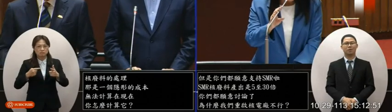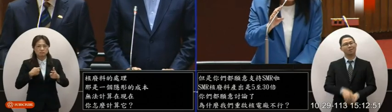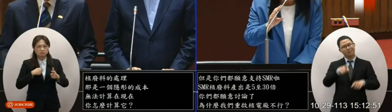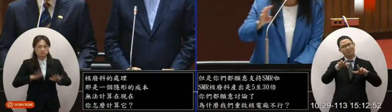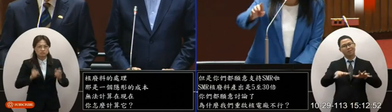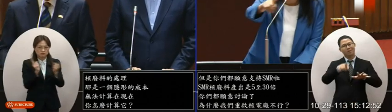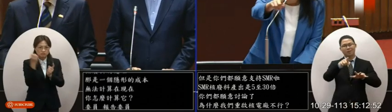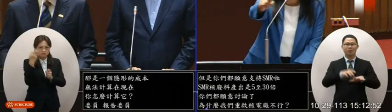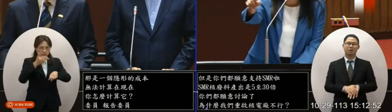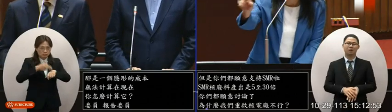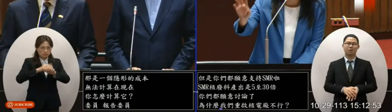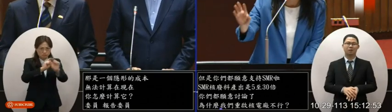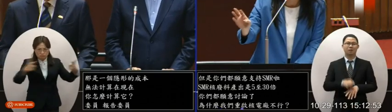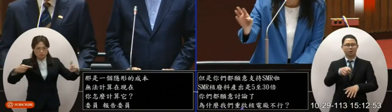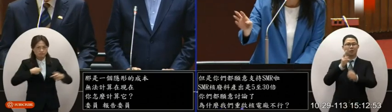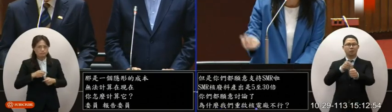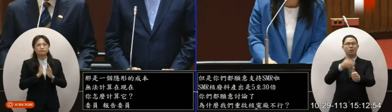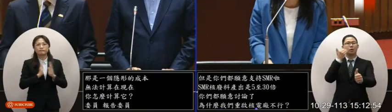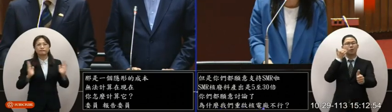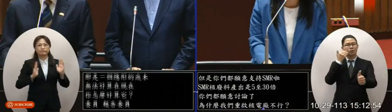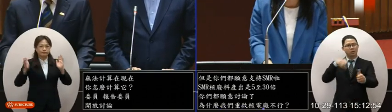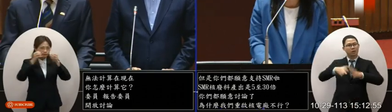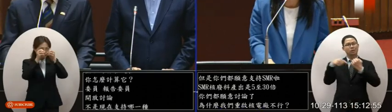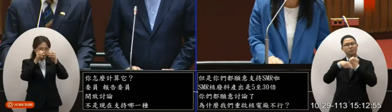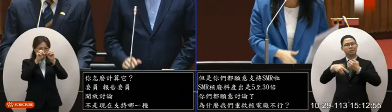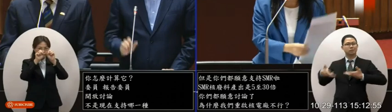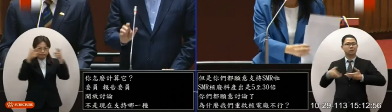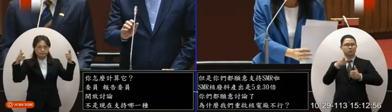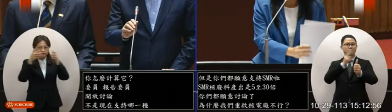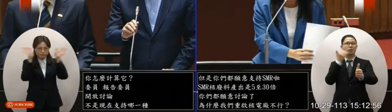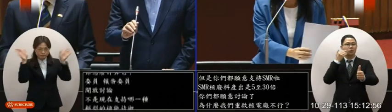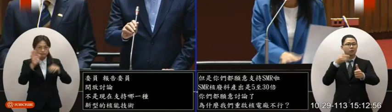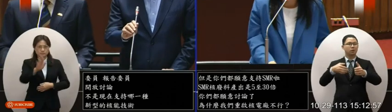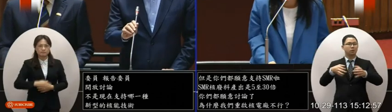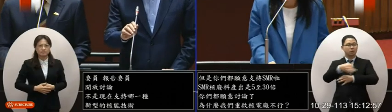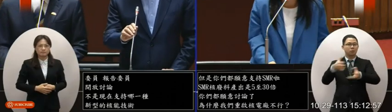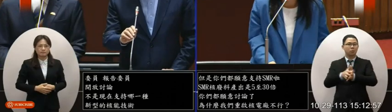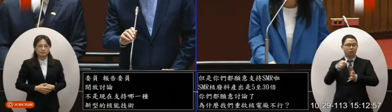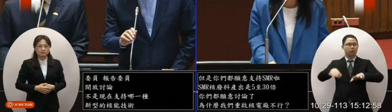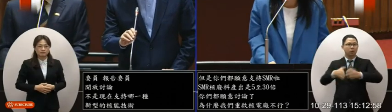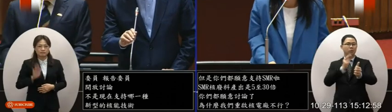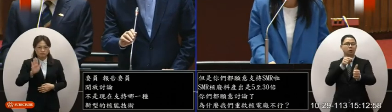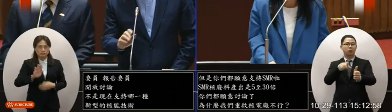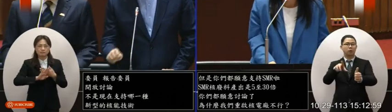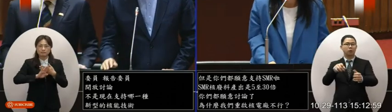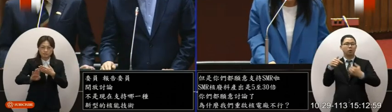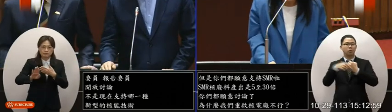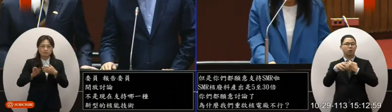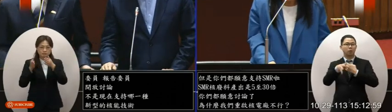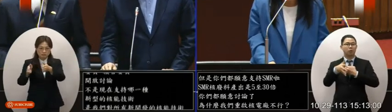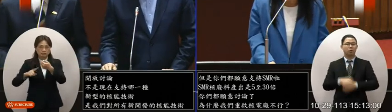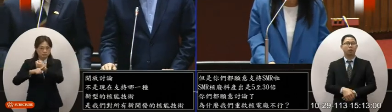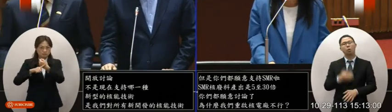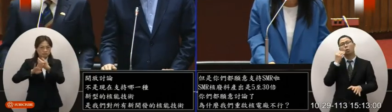目前你有指示誰開始做這方面的研究嗎經濟部有開始做這方面的研究嗎其他方面的